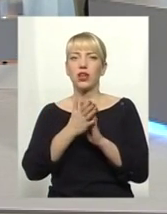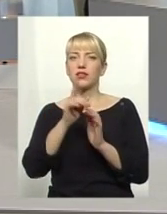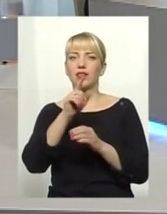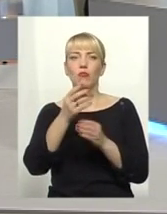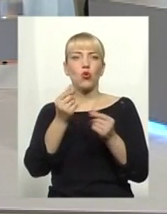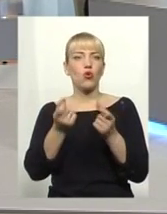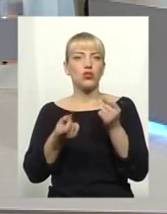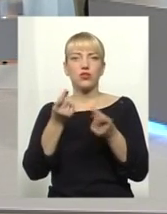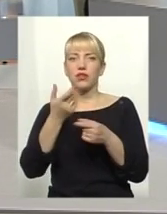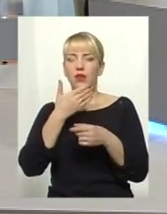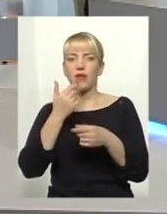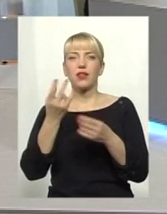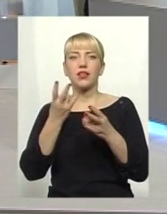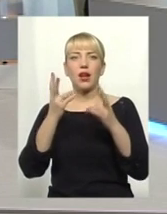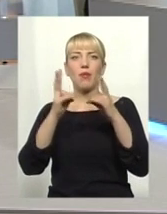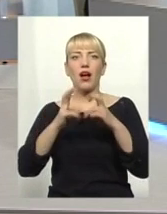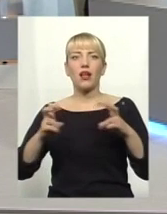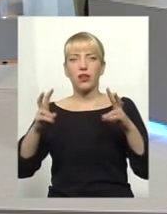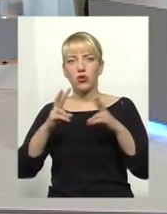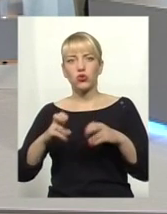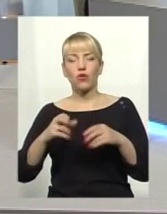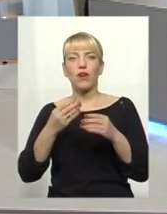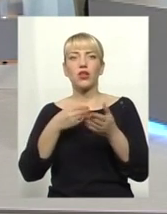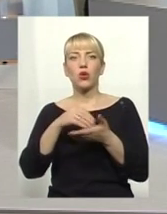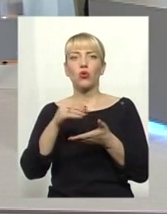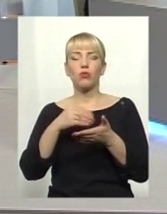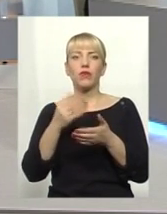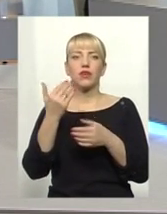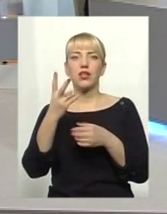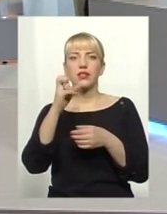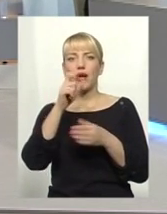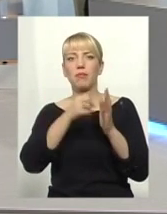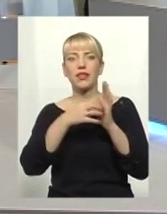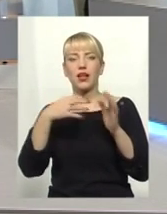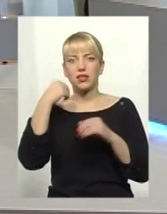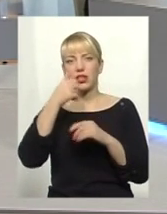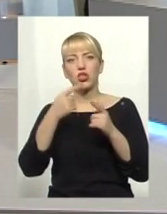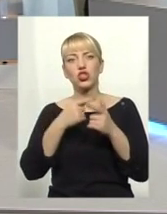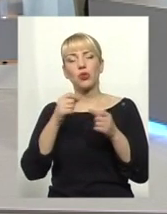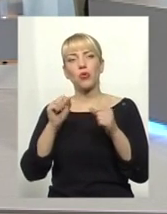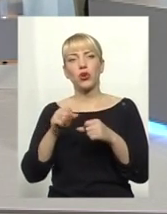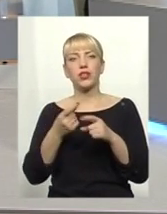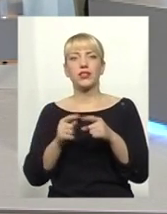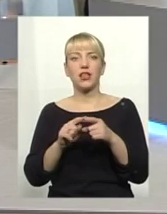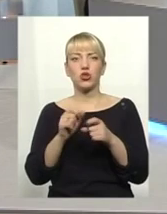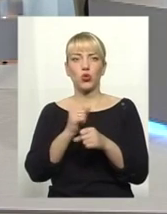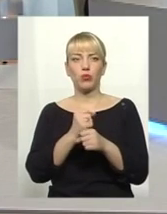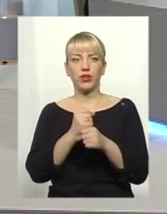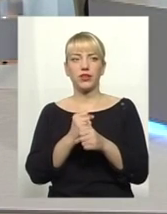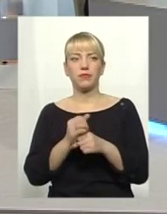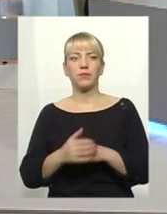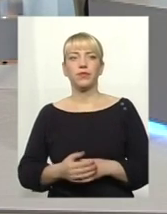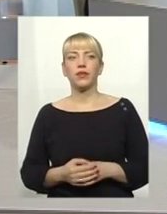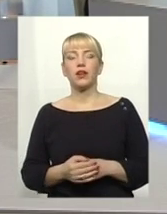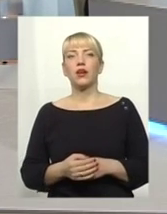треба дійсно аналізувати купівлю їхню за 15-й рік, чи вони могли це зробити. Будь ласка, Олексій.